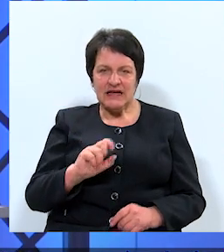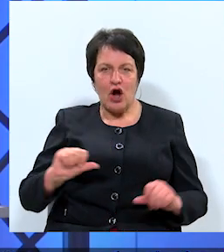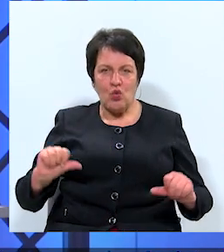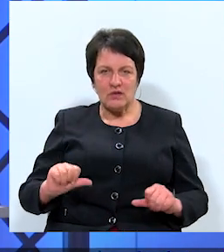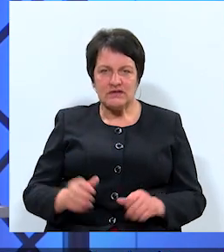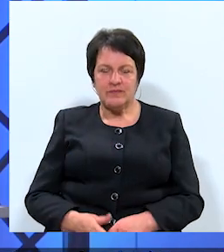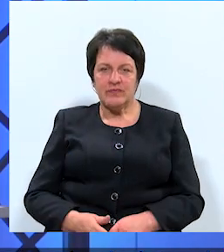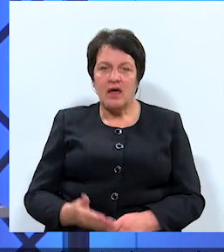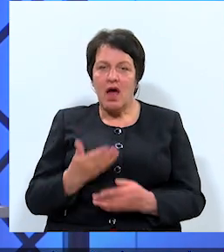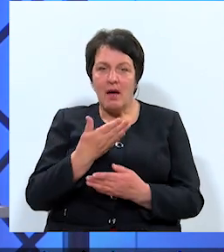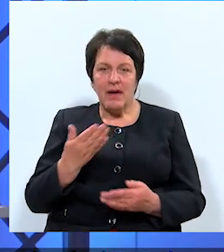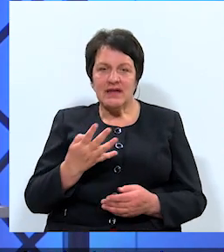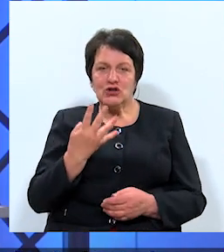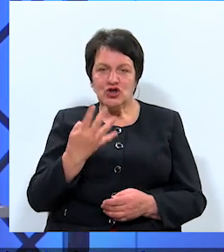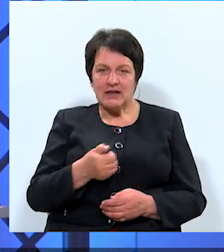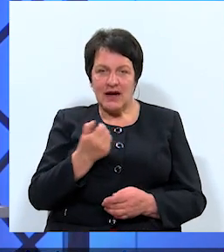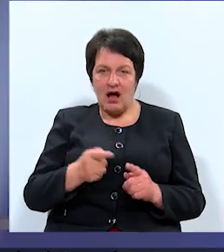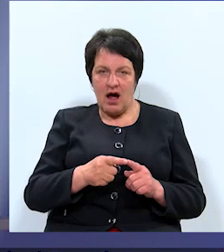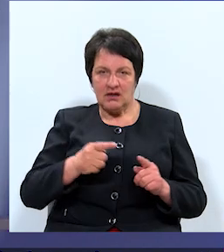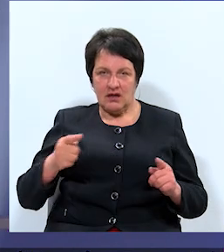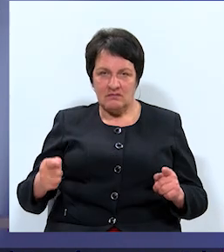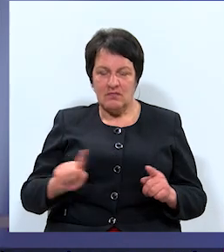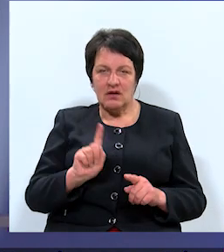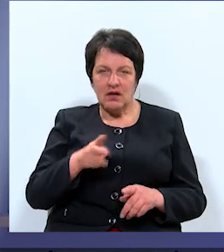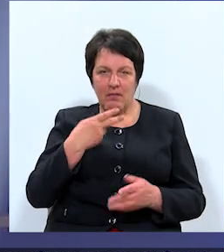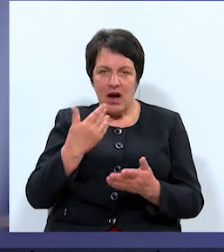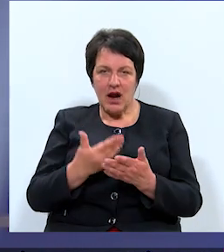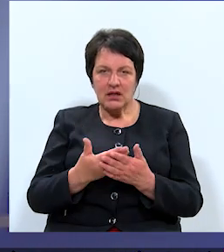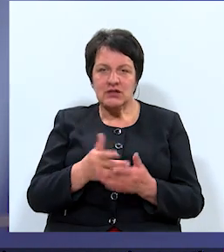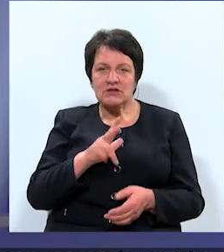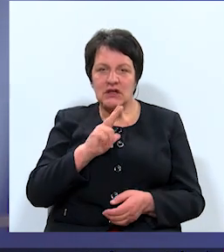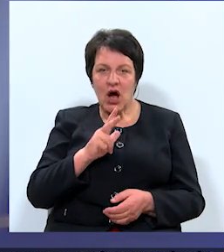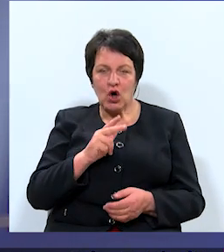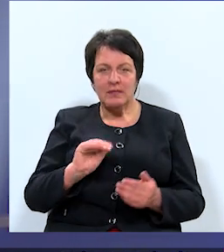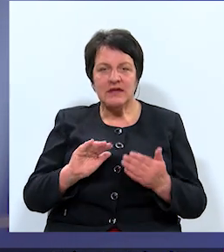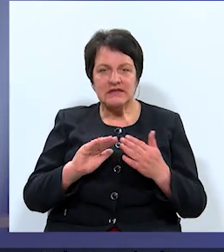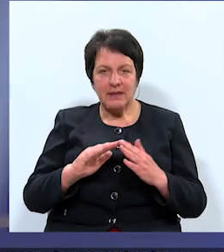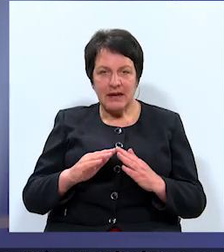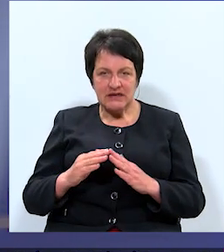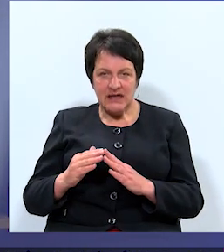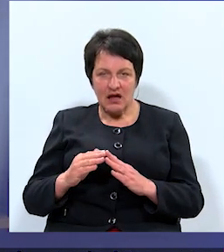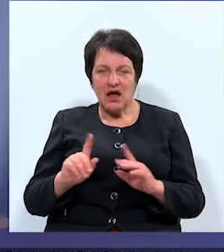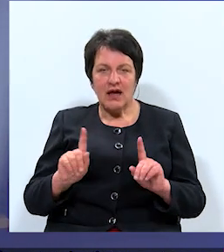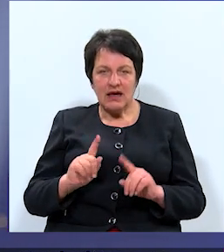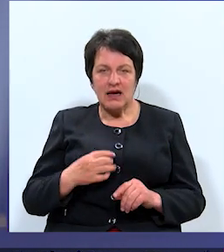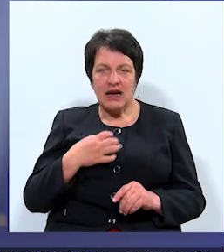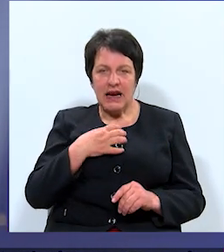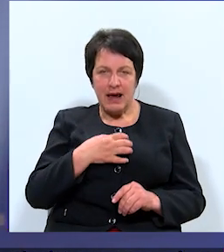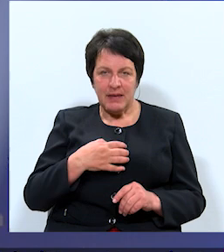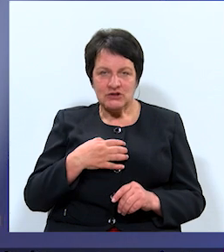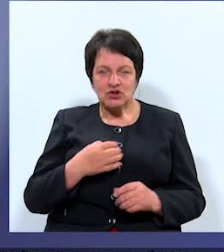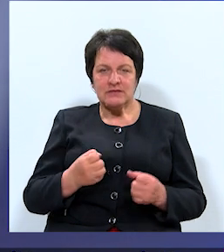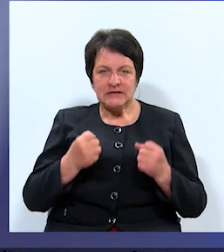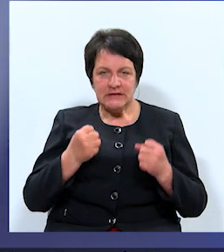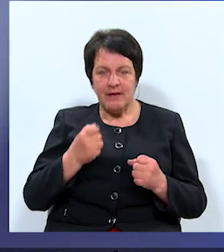Pēdējie četri gadi ir parādījuši, ka Daugavpils pilsētai ir nepieciešama